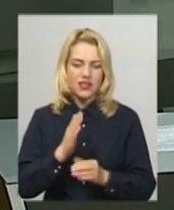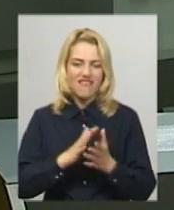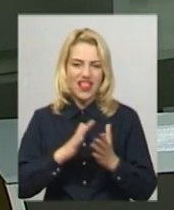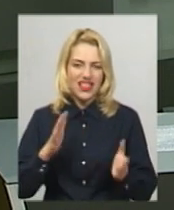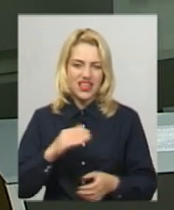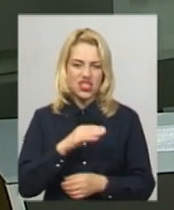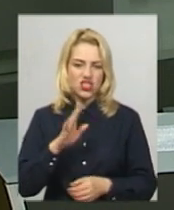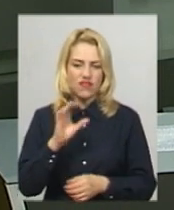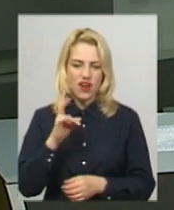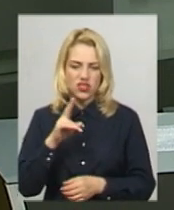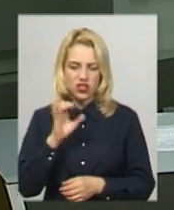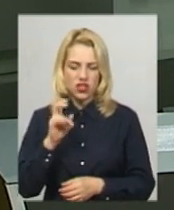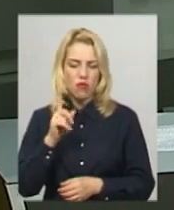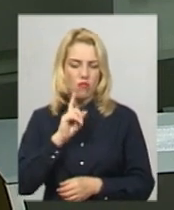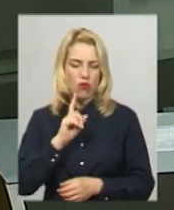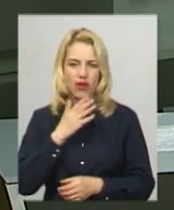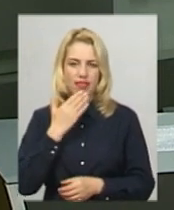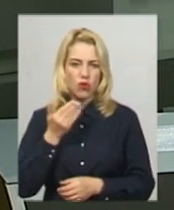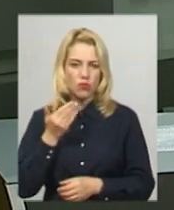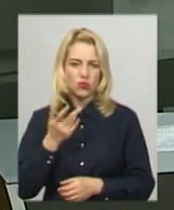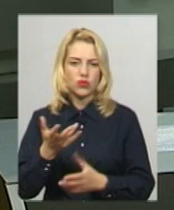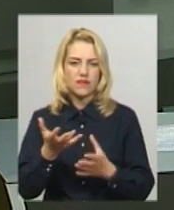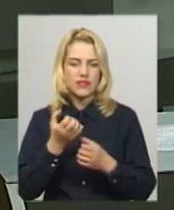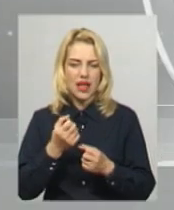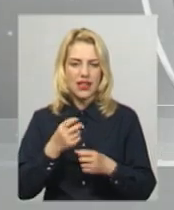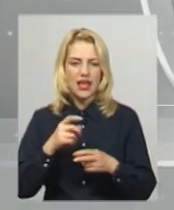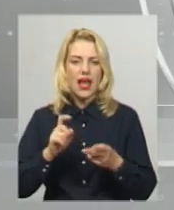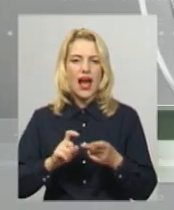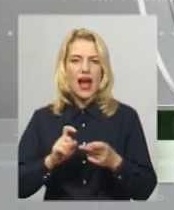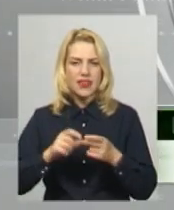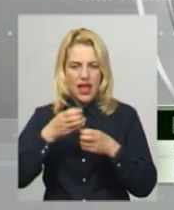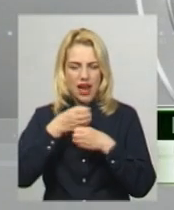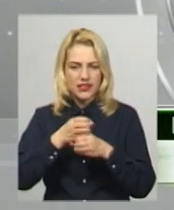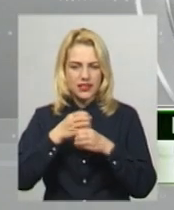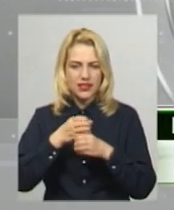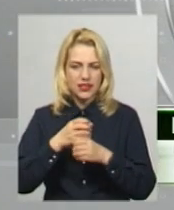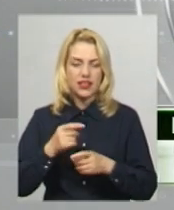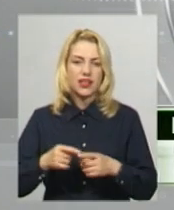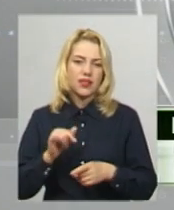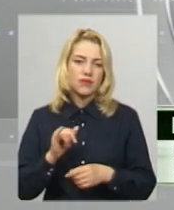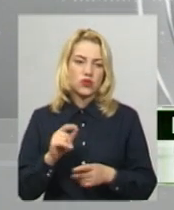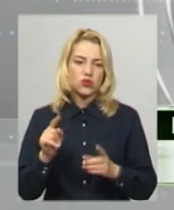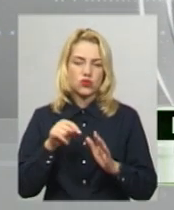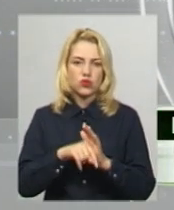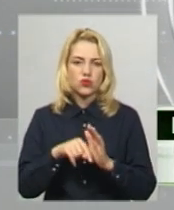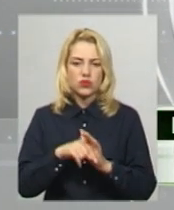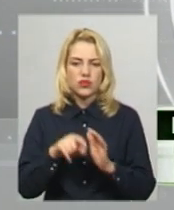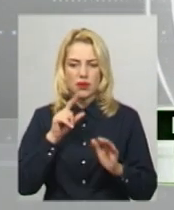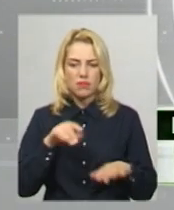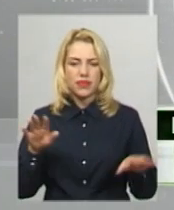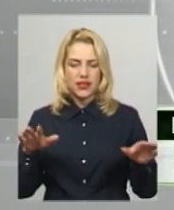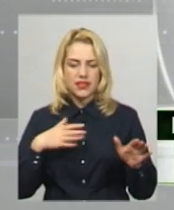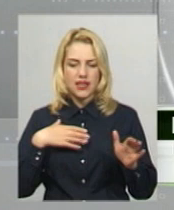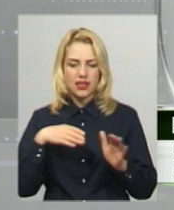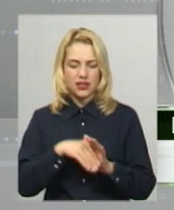зразки для аналізів, наразі чекають результатів. Що стосується загибелі птиці, то діагноз